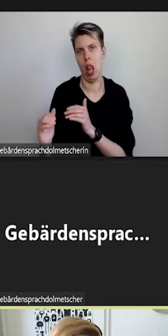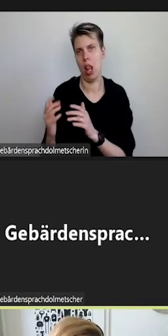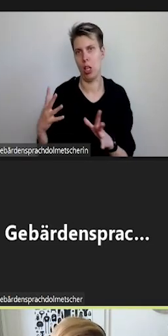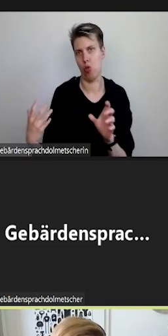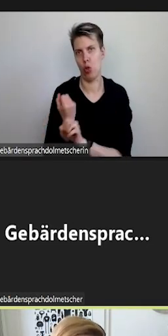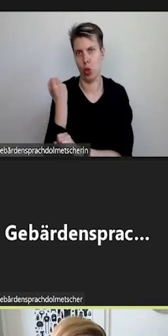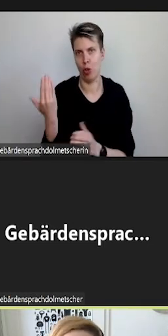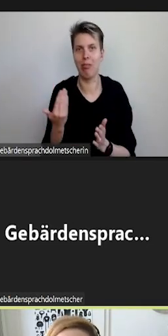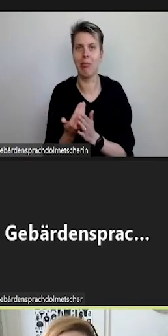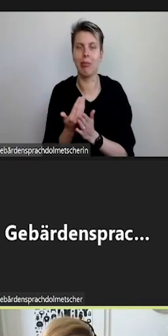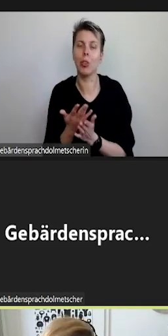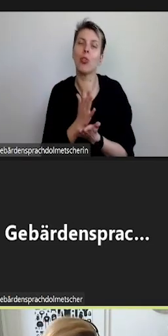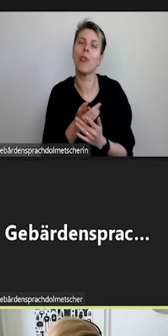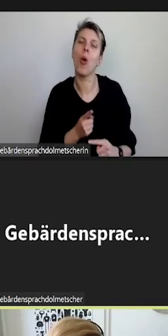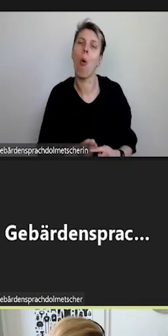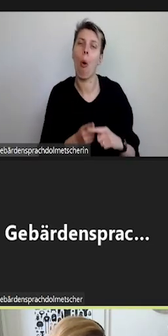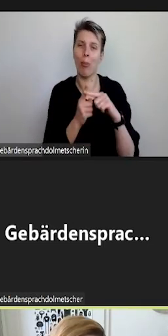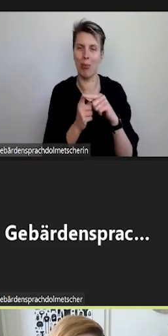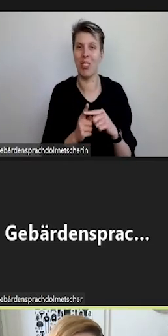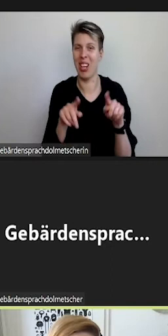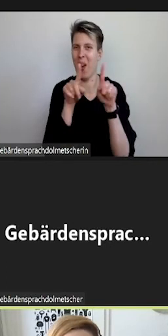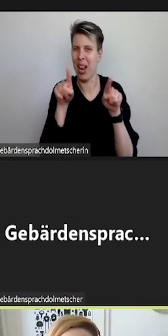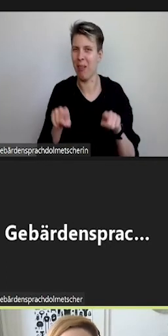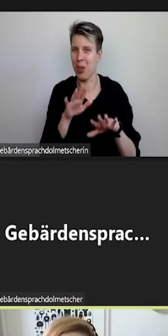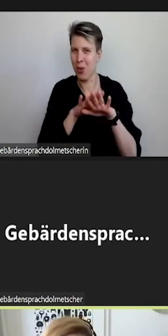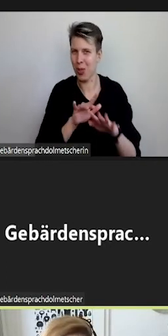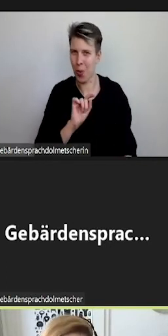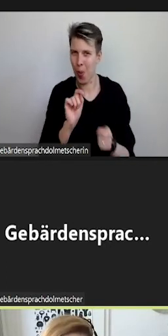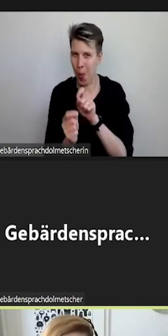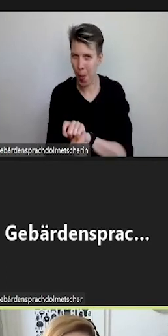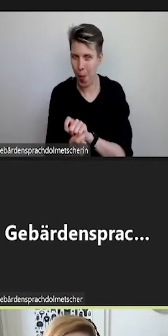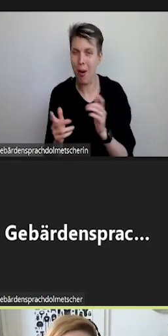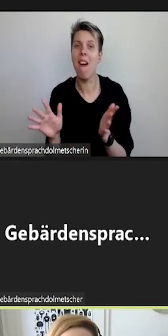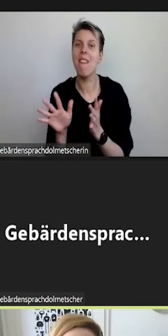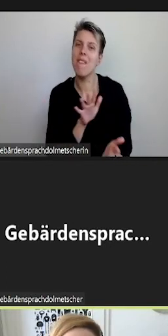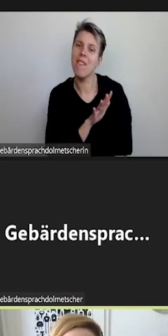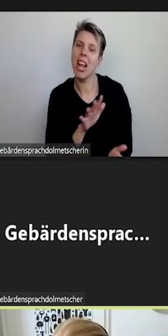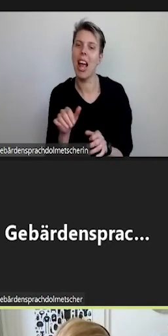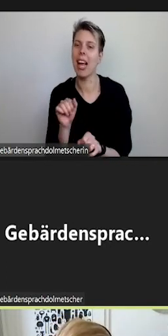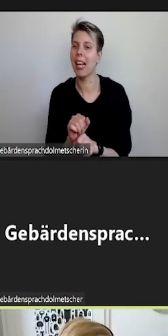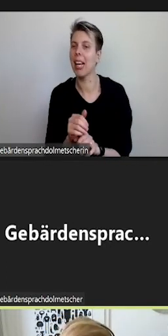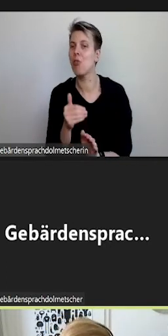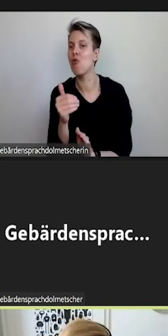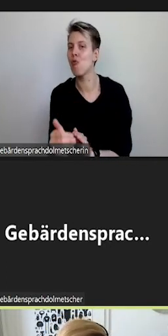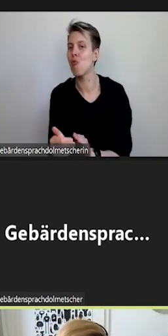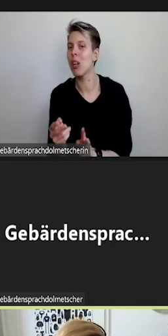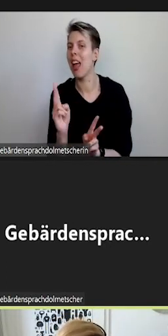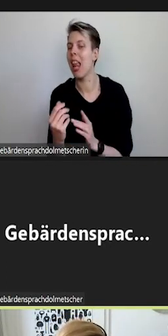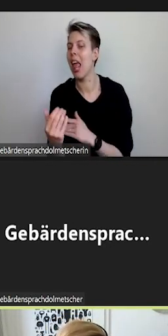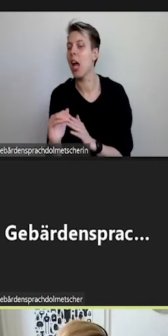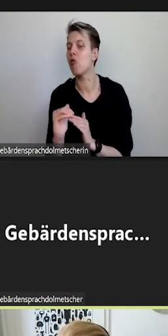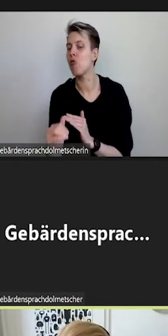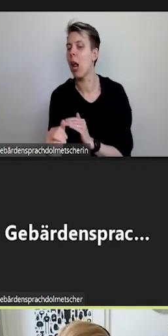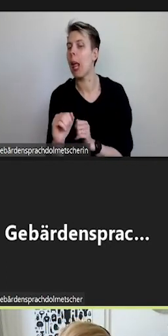dass wir nach einer Neustrukturierung vom Lageplan eben dann auch die eine oder andere Lehrstelle nach und nach angehen können.